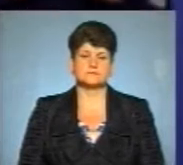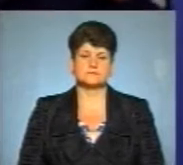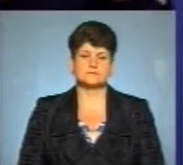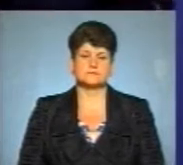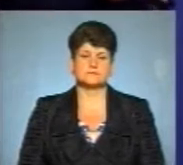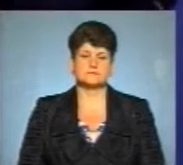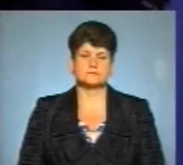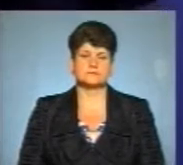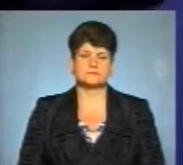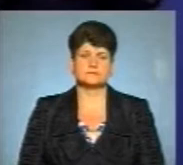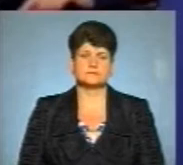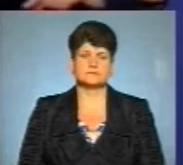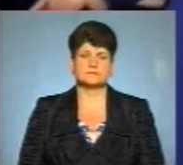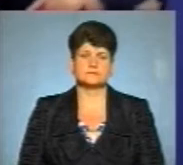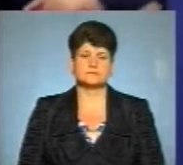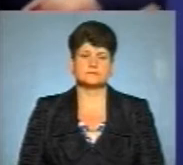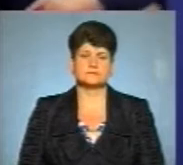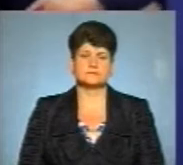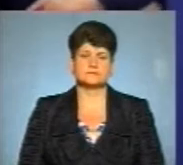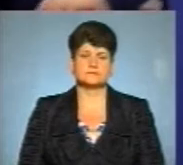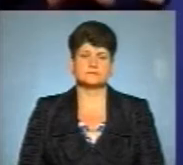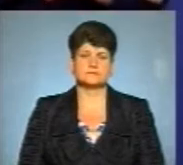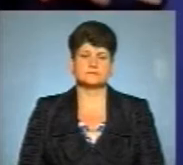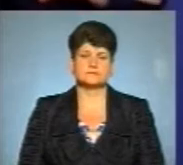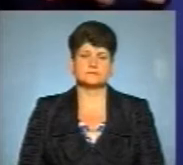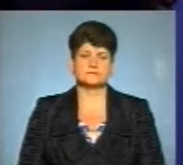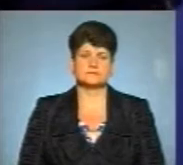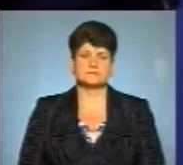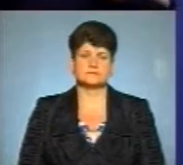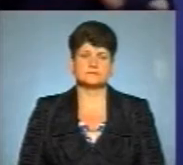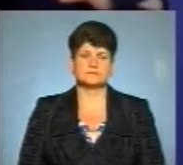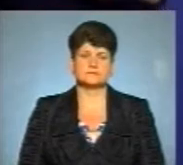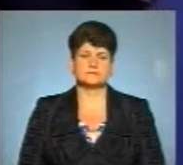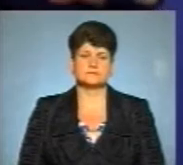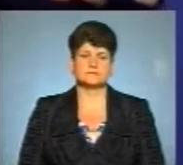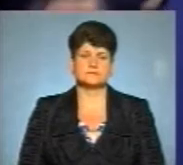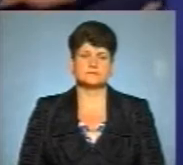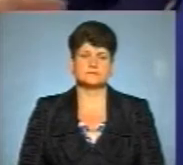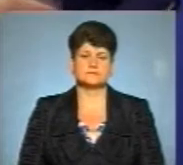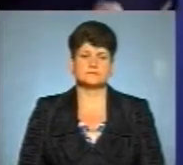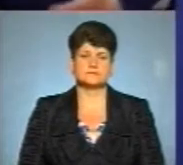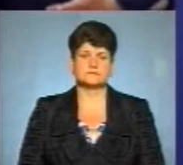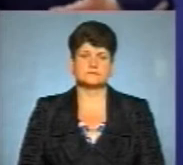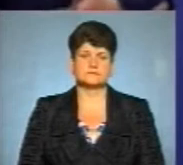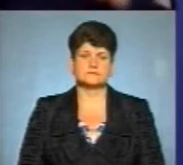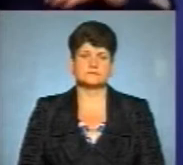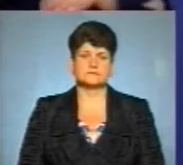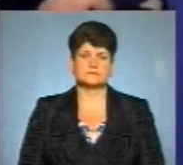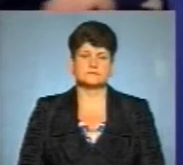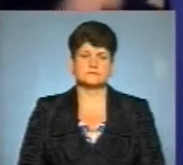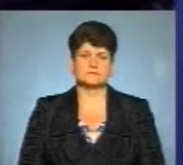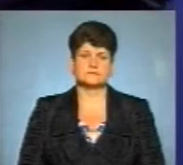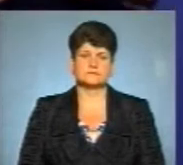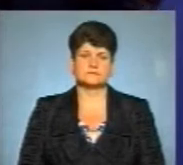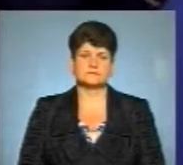кого не забуває. І він не обирає за статтю, вікам, він обирає всіх подряд,